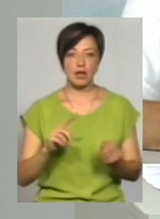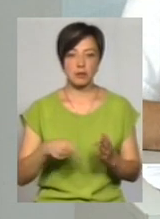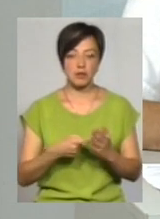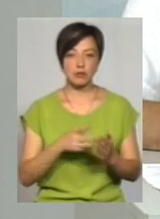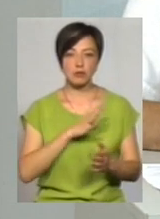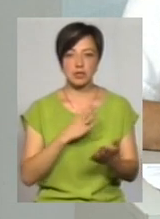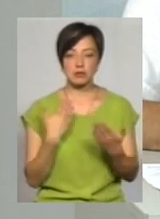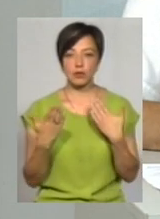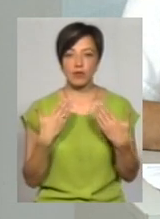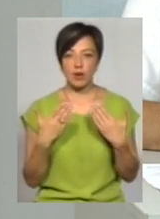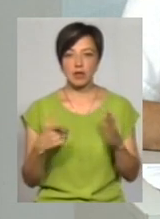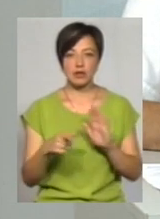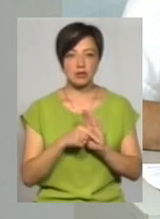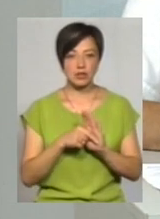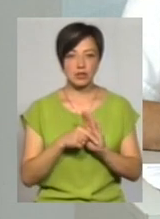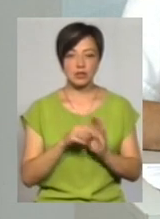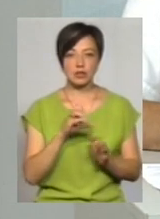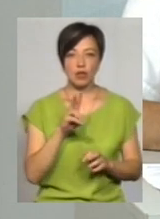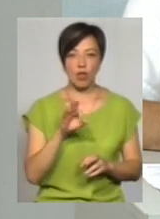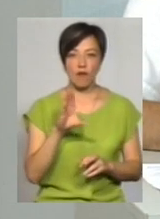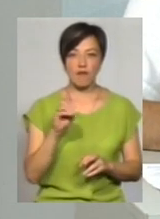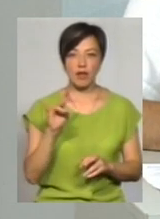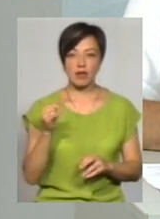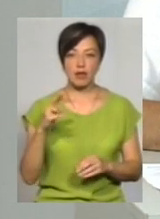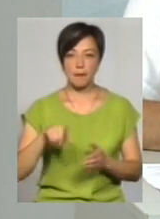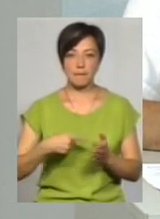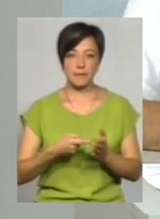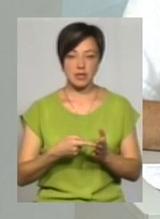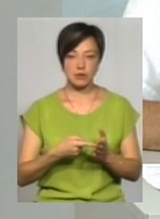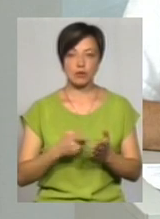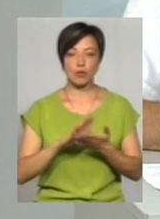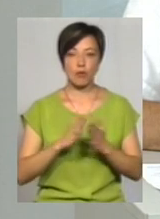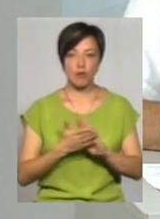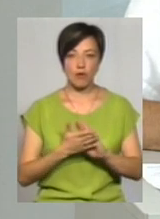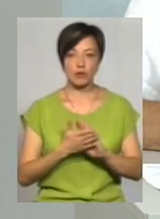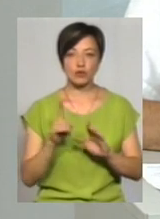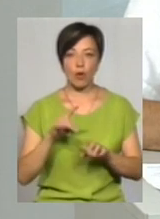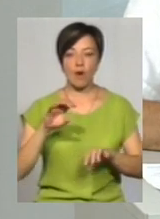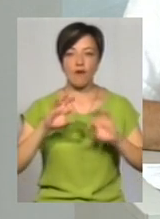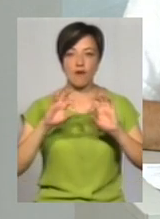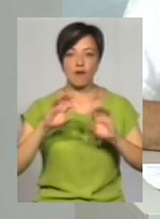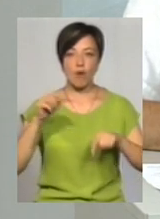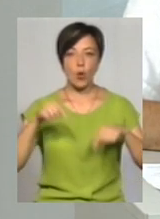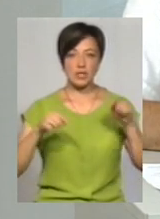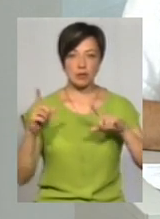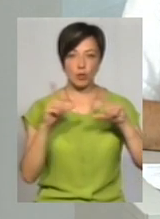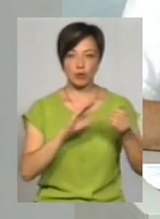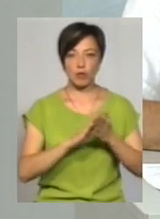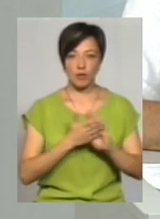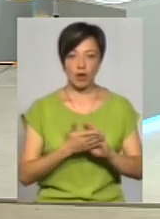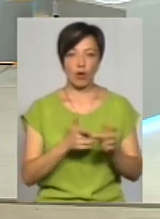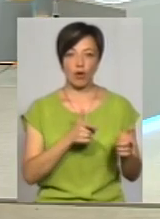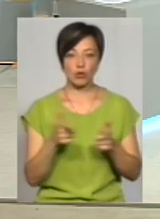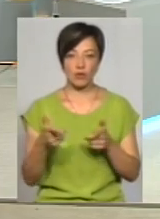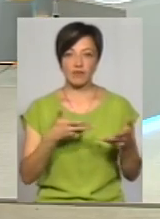поспілкувалися з Словенією, Словенське місто, домовилися, що посени поїдемо будемо домовлятися про те, що вони готові взяти на